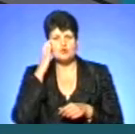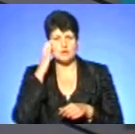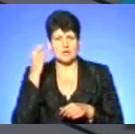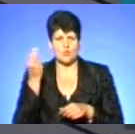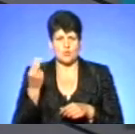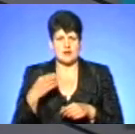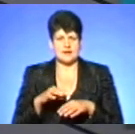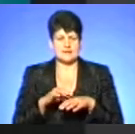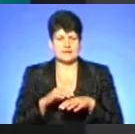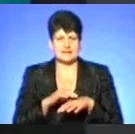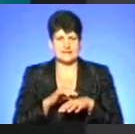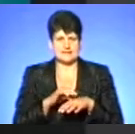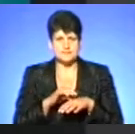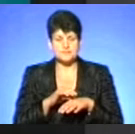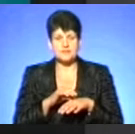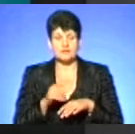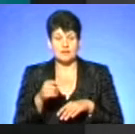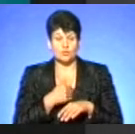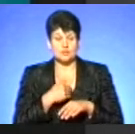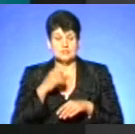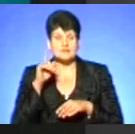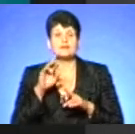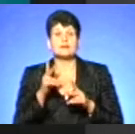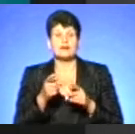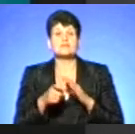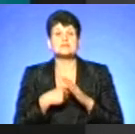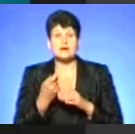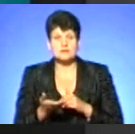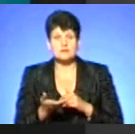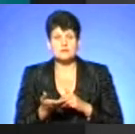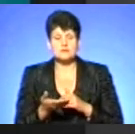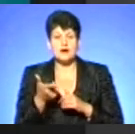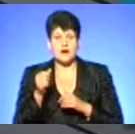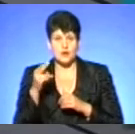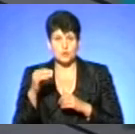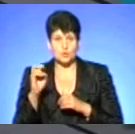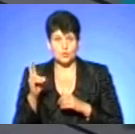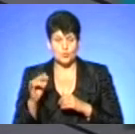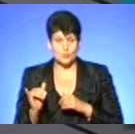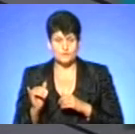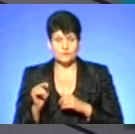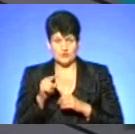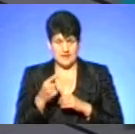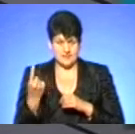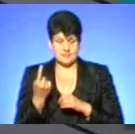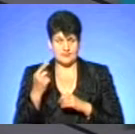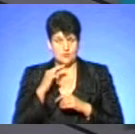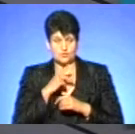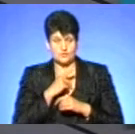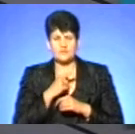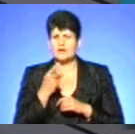єдина отруйна? Одна отруйна. В нас тут зустрічається 5 видів тварин подібних до змій, але